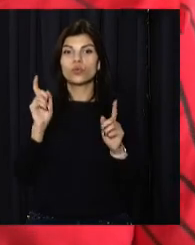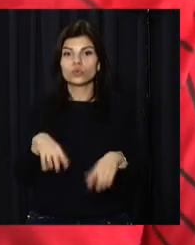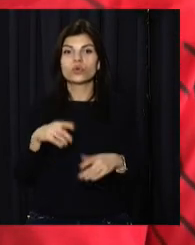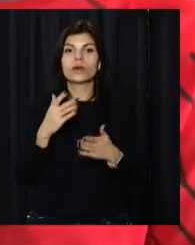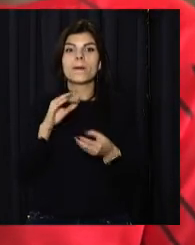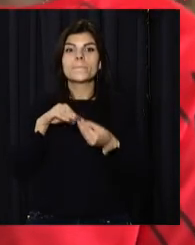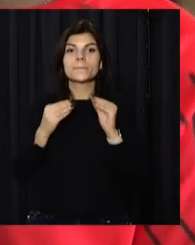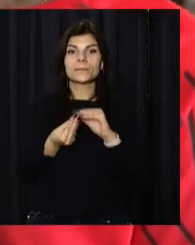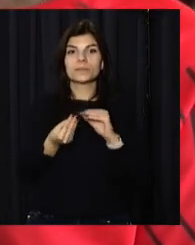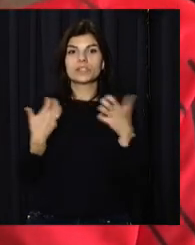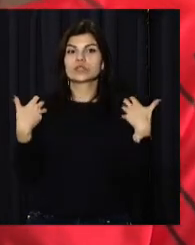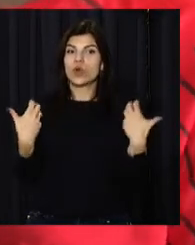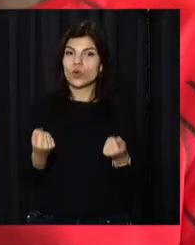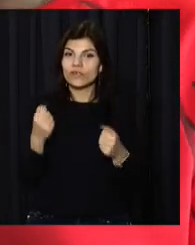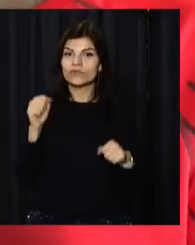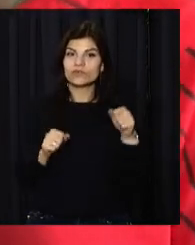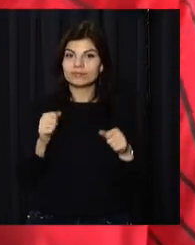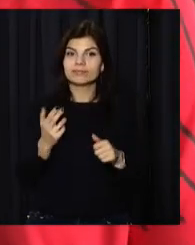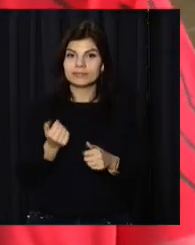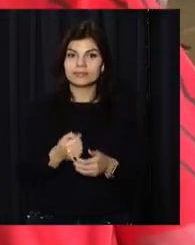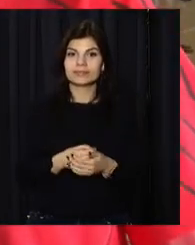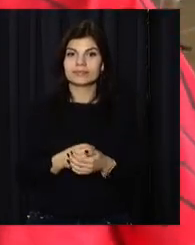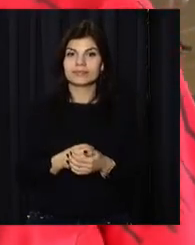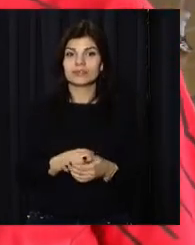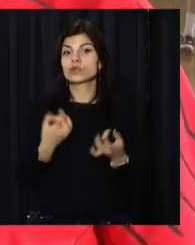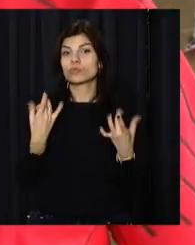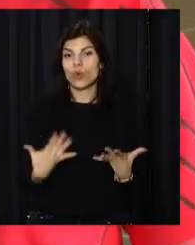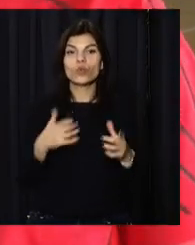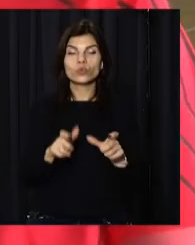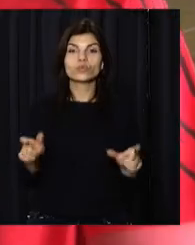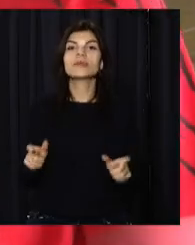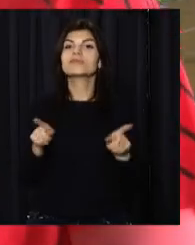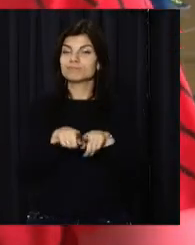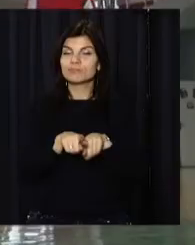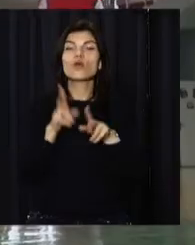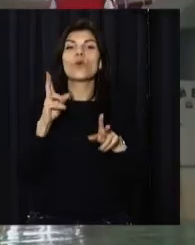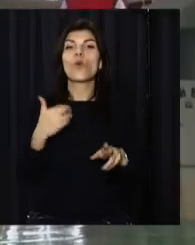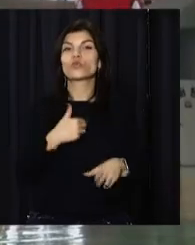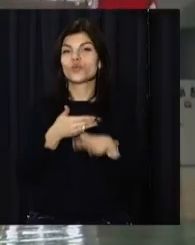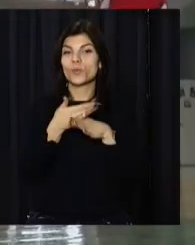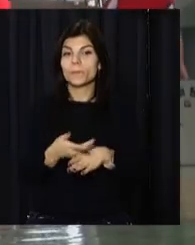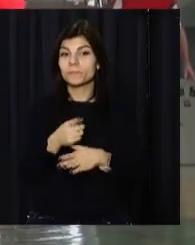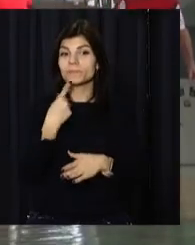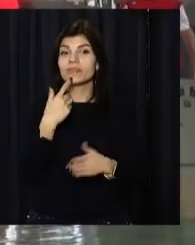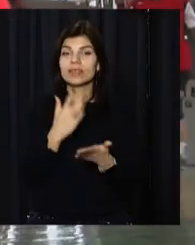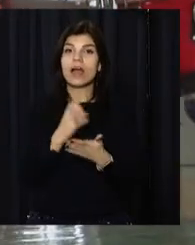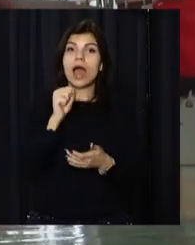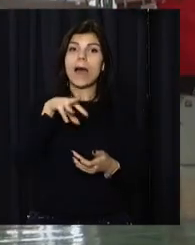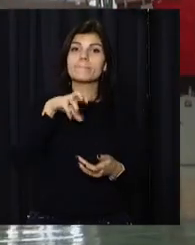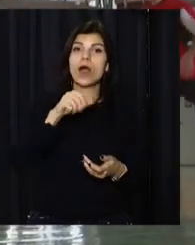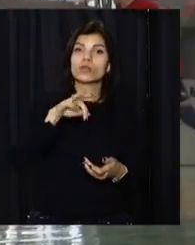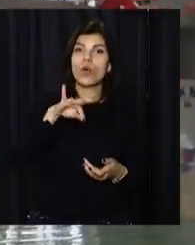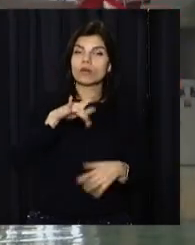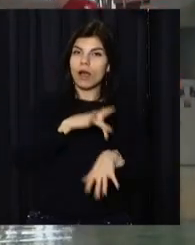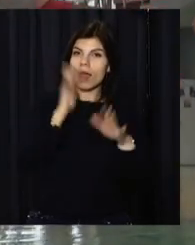можливостями. І просто люди, які хочуть допомогти. Грають хоч і аматори, та запал